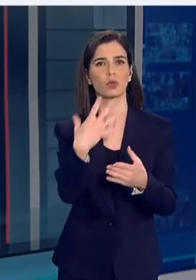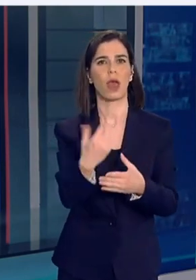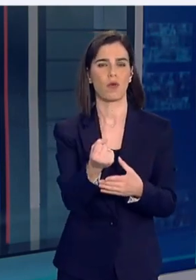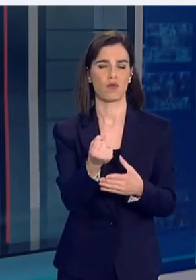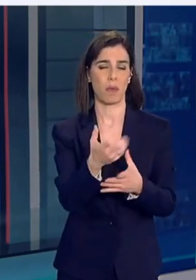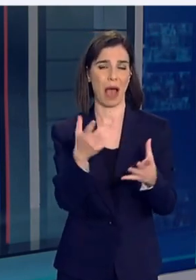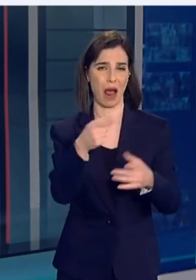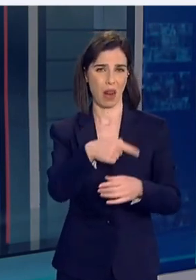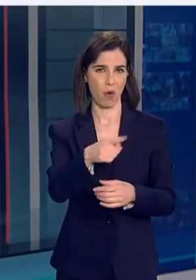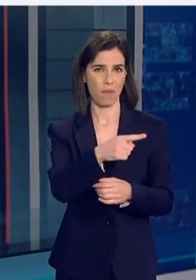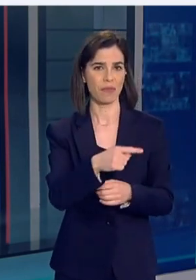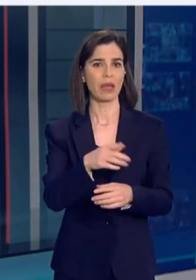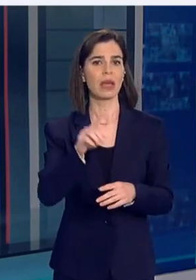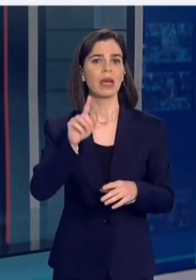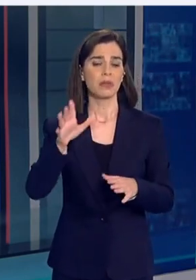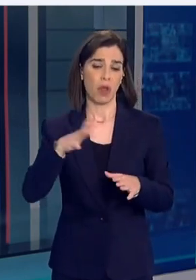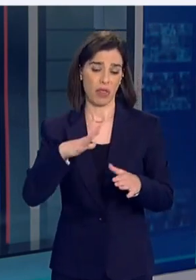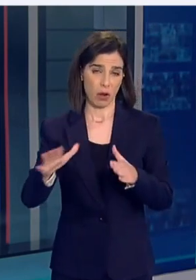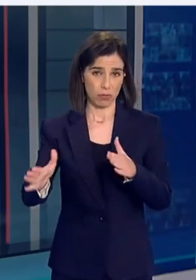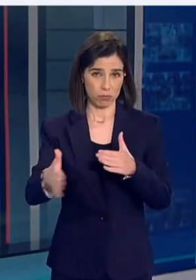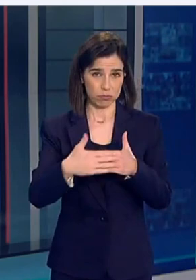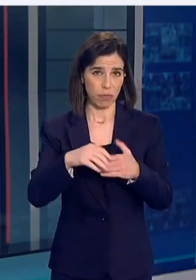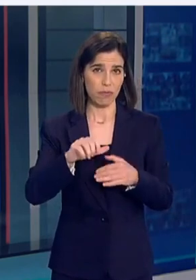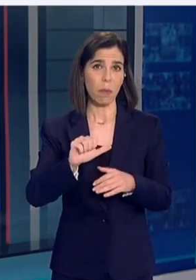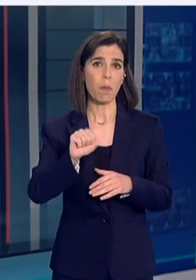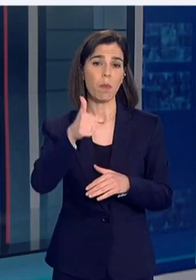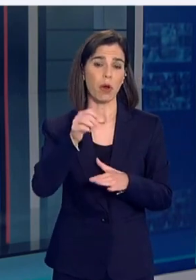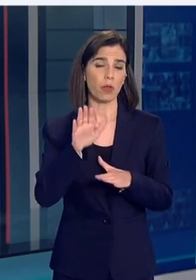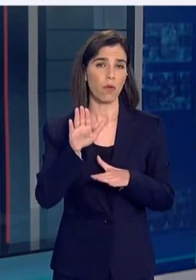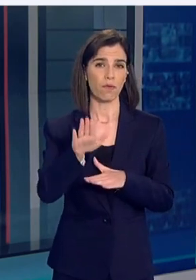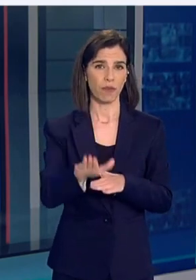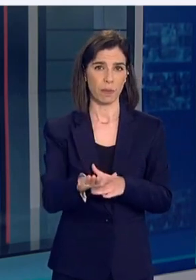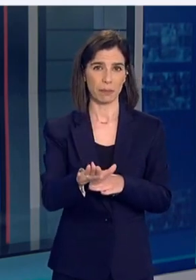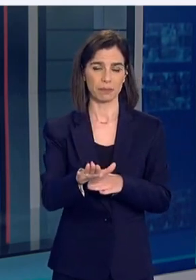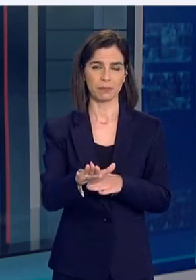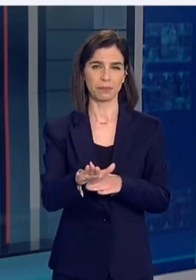Κλείνοντας αυτή την τελευταία ενημέρωσή μου, αυτής της πρώτης φάσης,